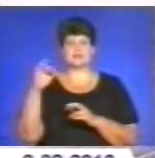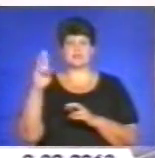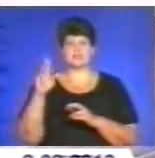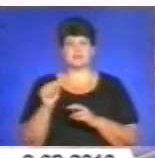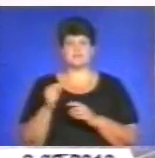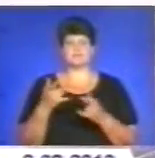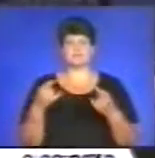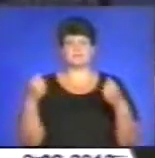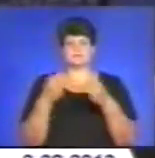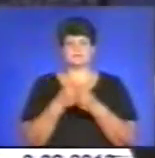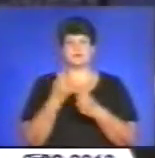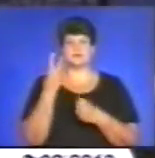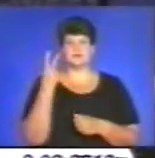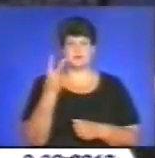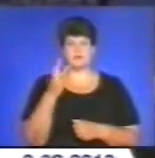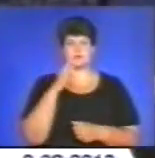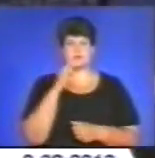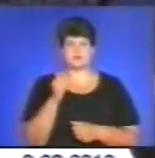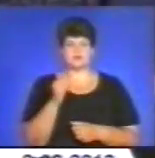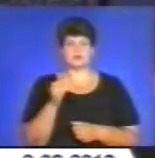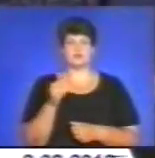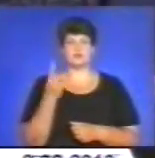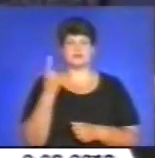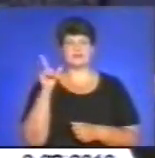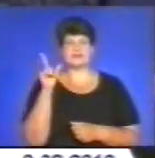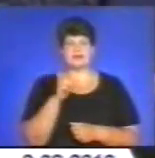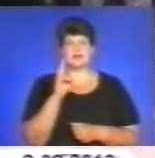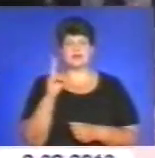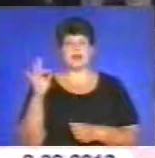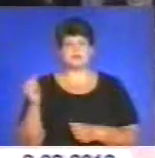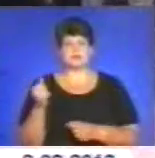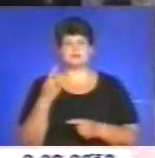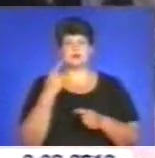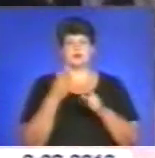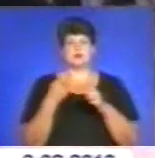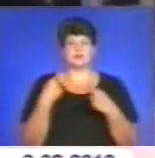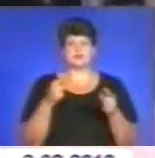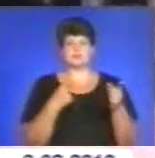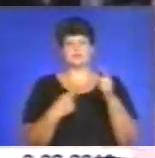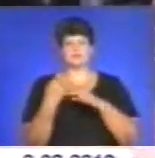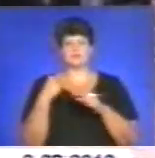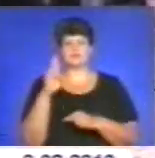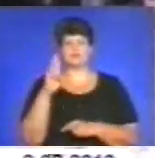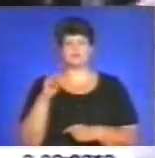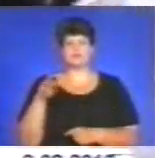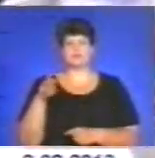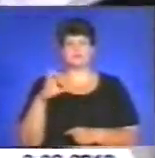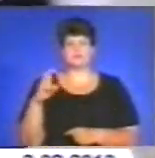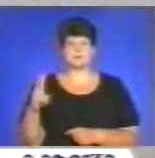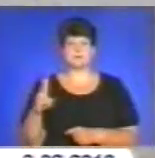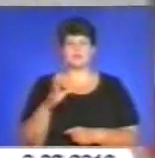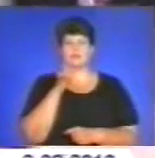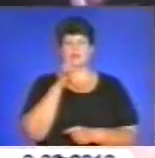мікроавтобуси. Один із них прямував до Кременця, інший їхав із села Матвіївці до Шумська. На час